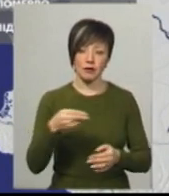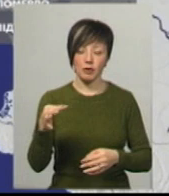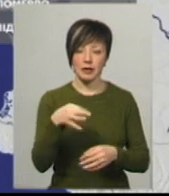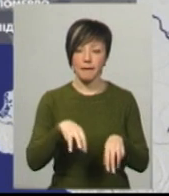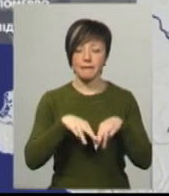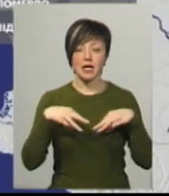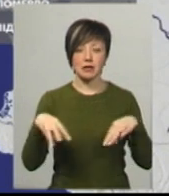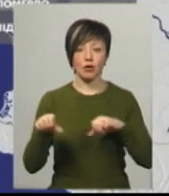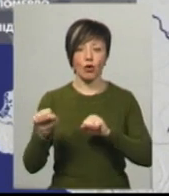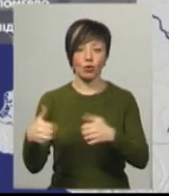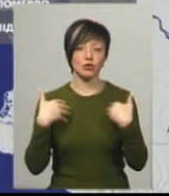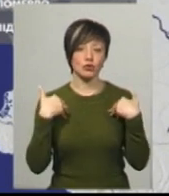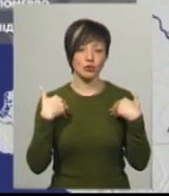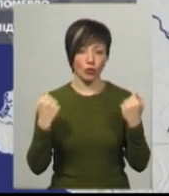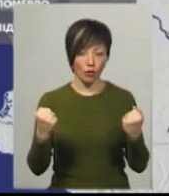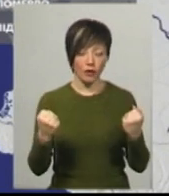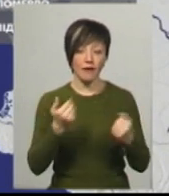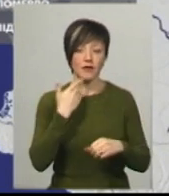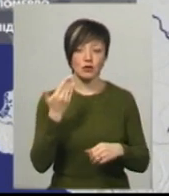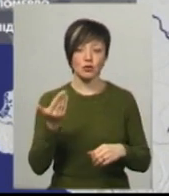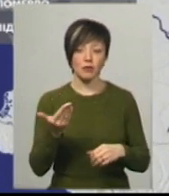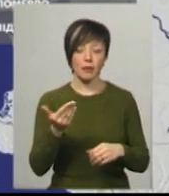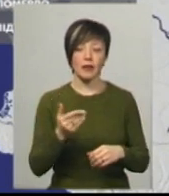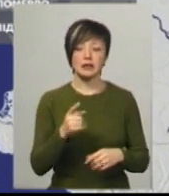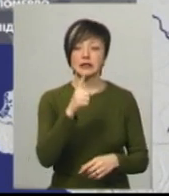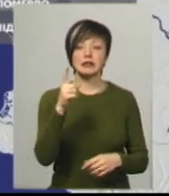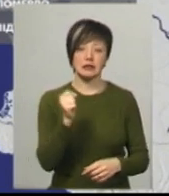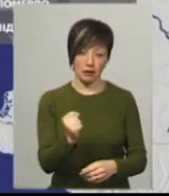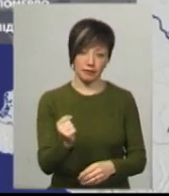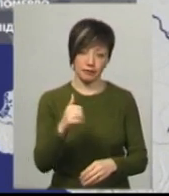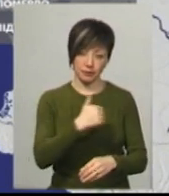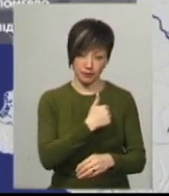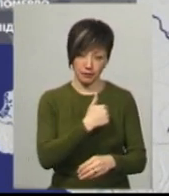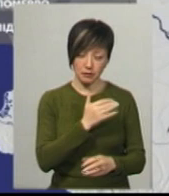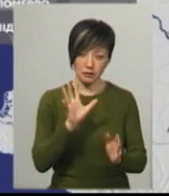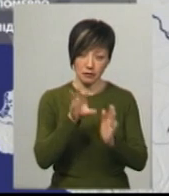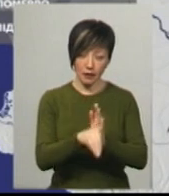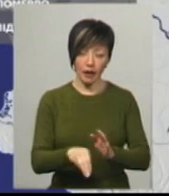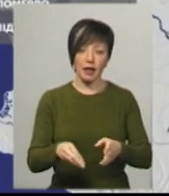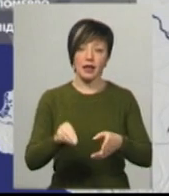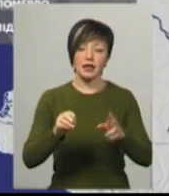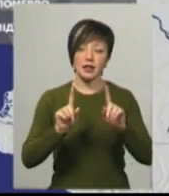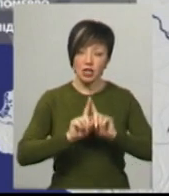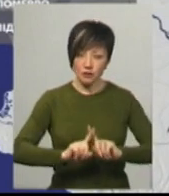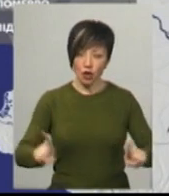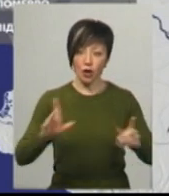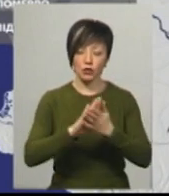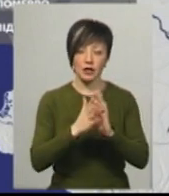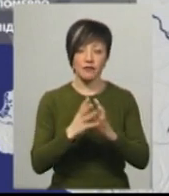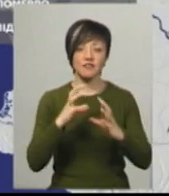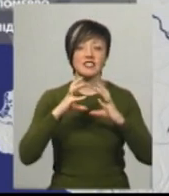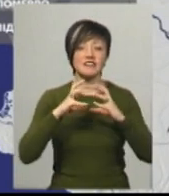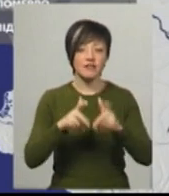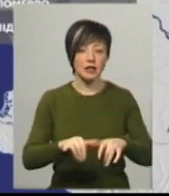Міністр охорони здоров'я Ілля Ємець виступає за впровадження в Україні надзвичайного стану. У світі кількість тих, хто за недужа,